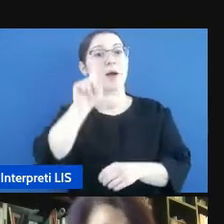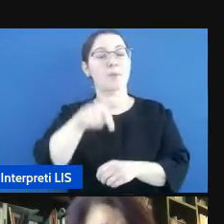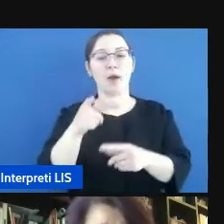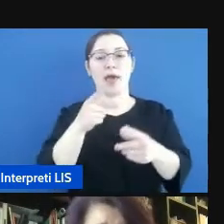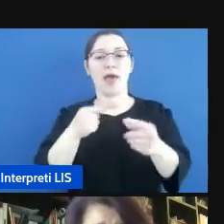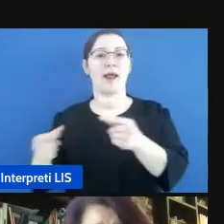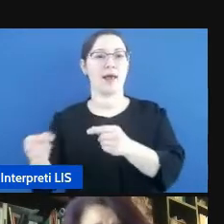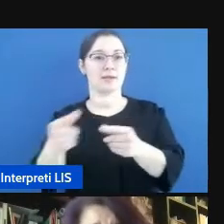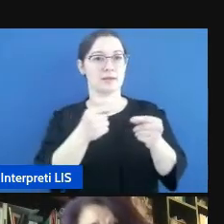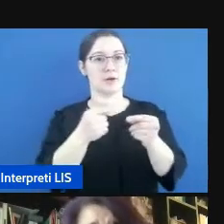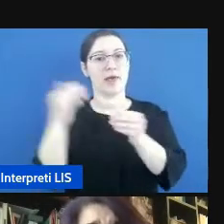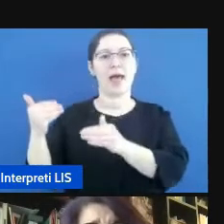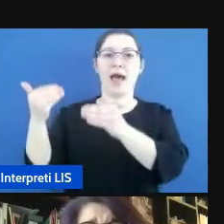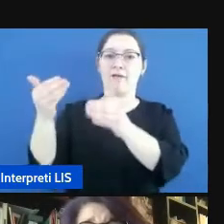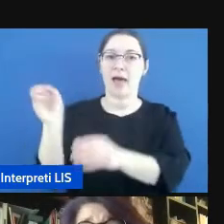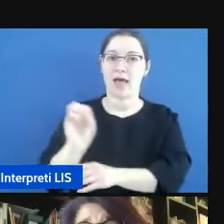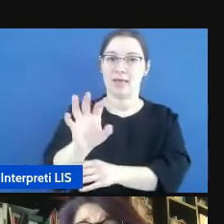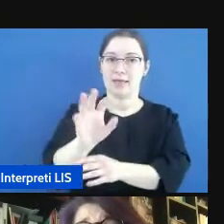avanti.